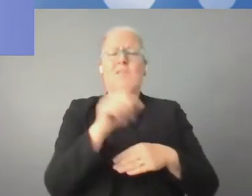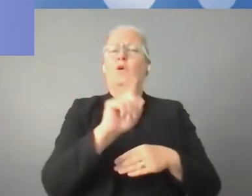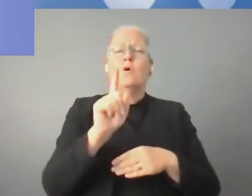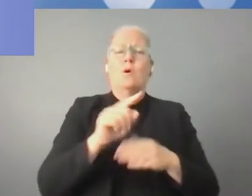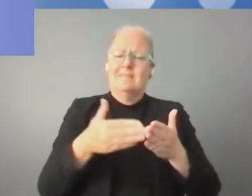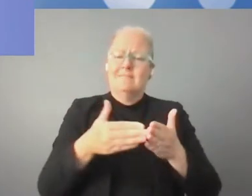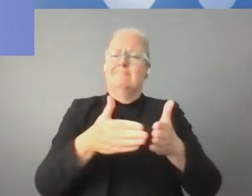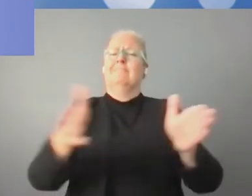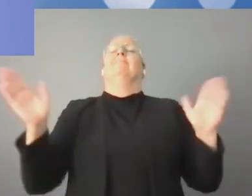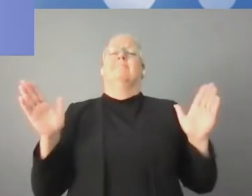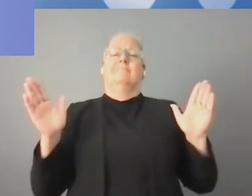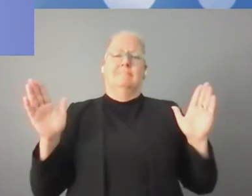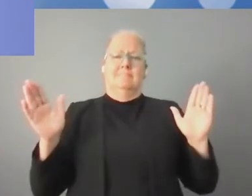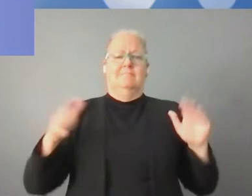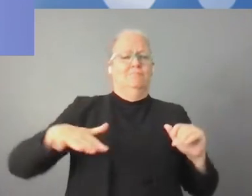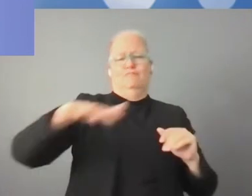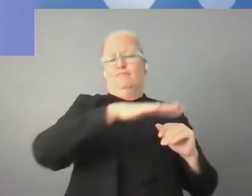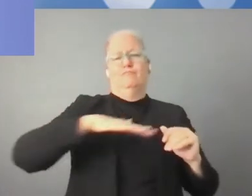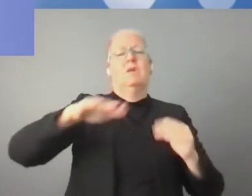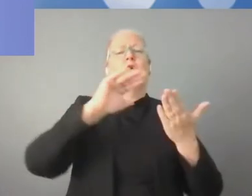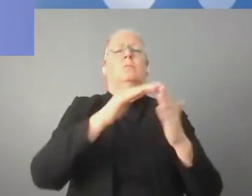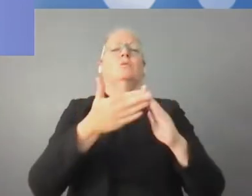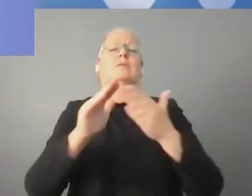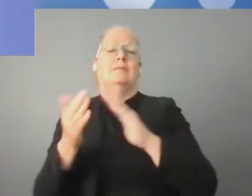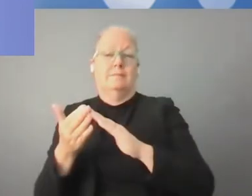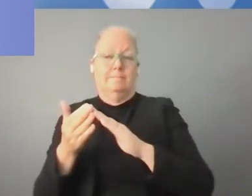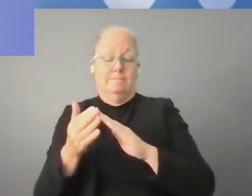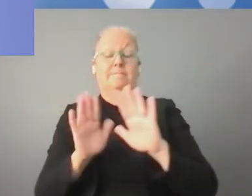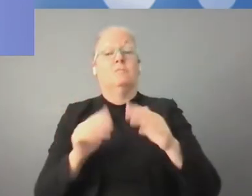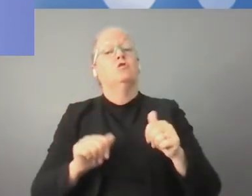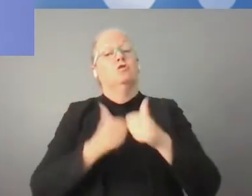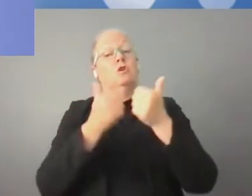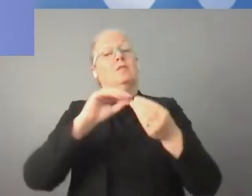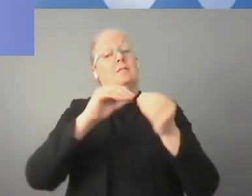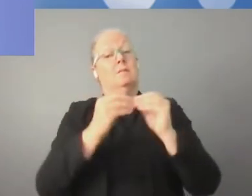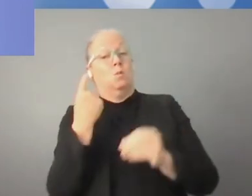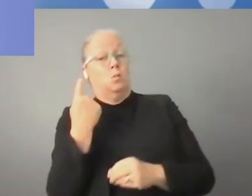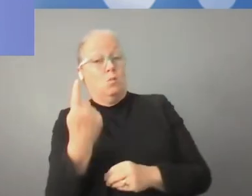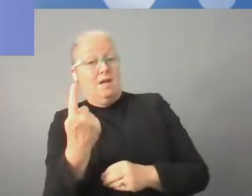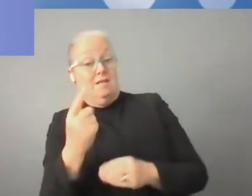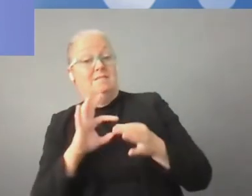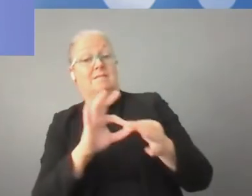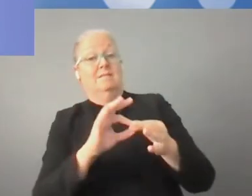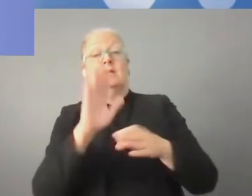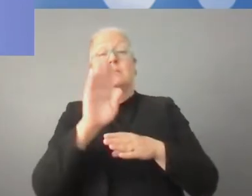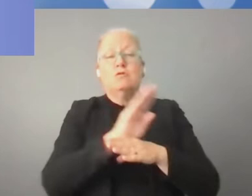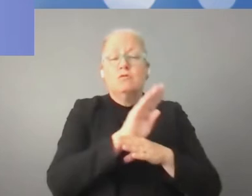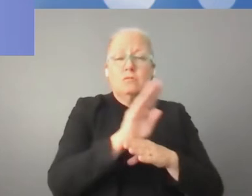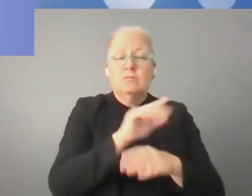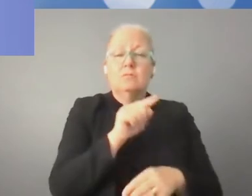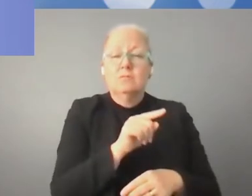nie toczy się w próżni. A więc chodzi o cyfryzację biznesu, ale pamiętajmy, że biznes działa w kontekście konkretnego społeczeństwa. Zatem